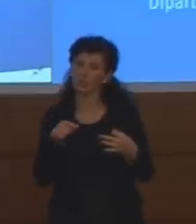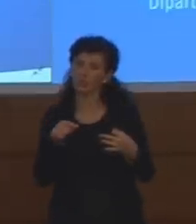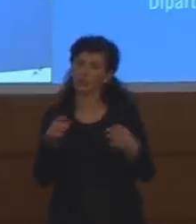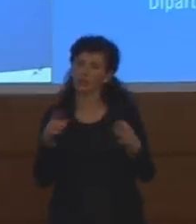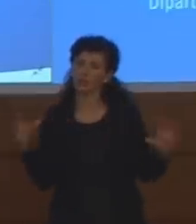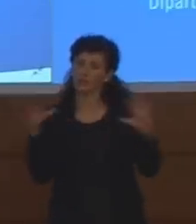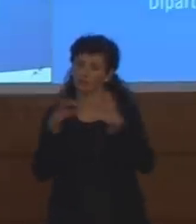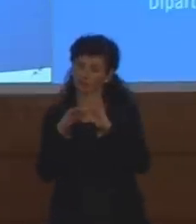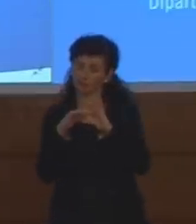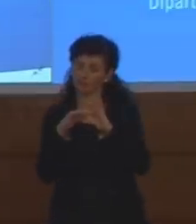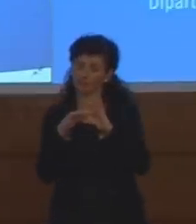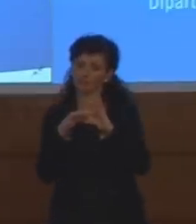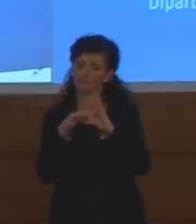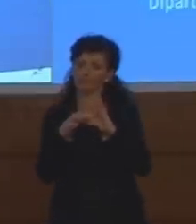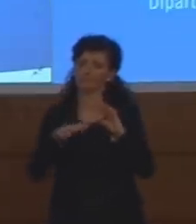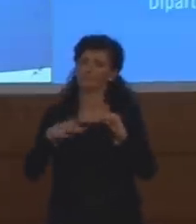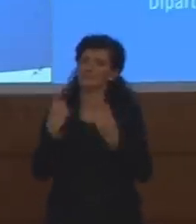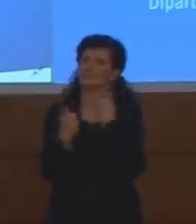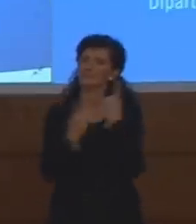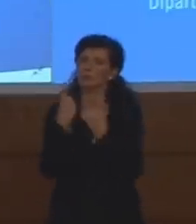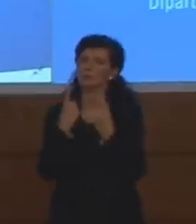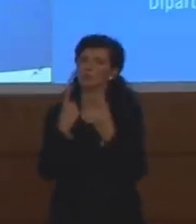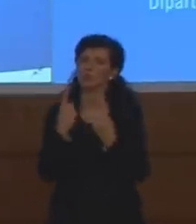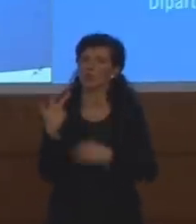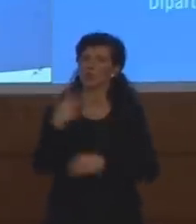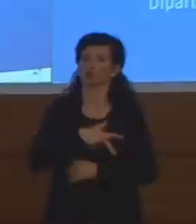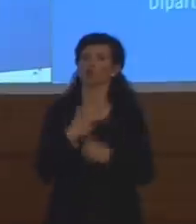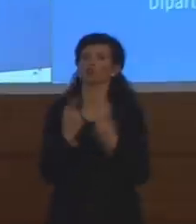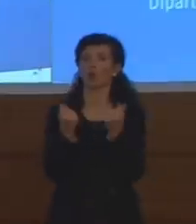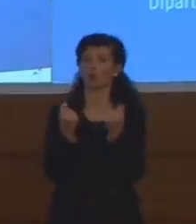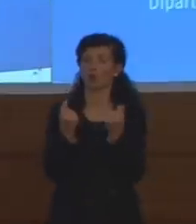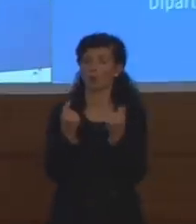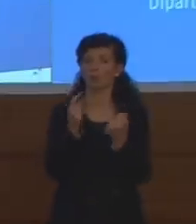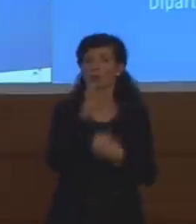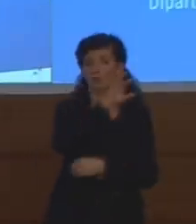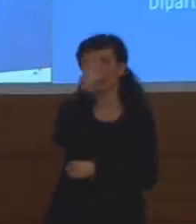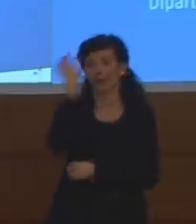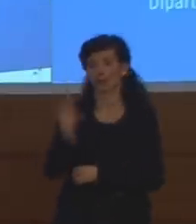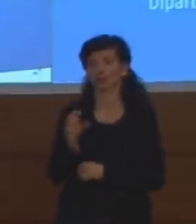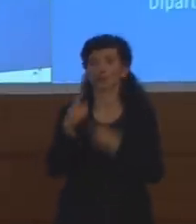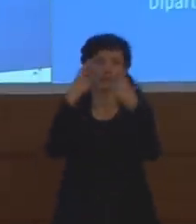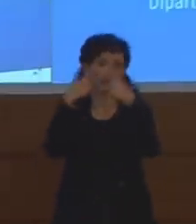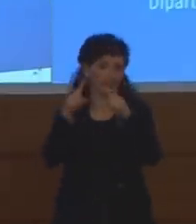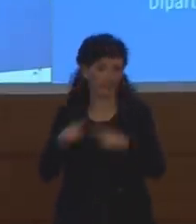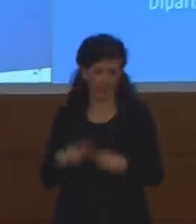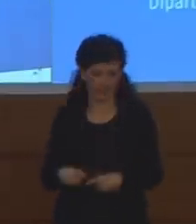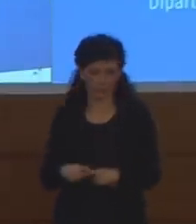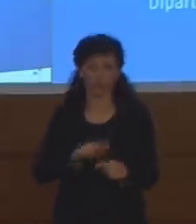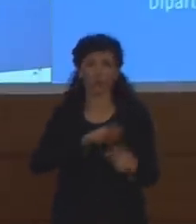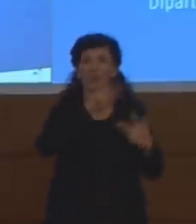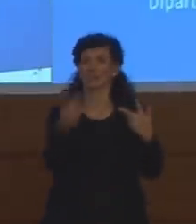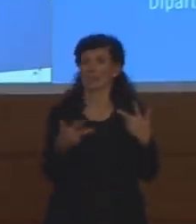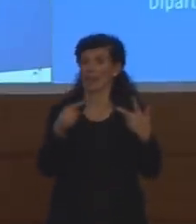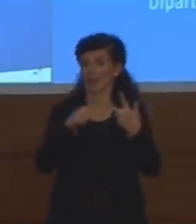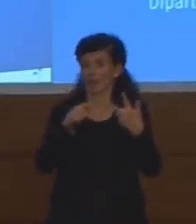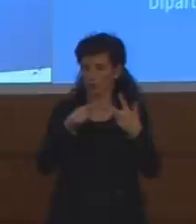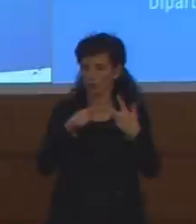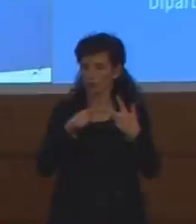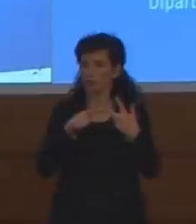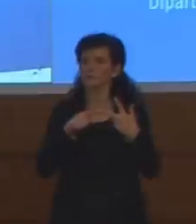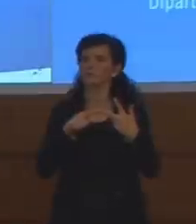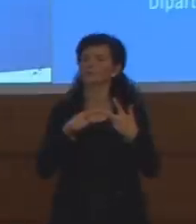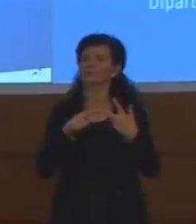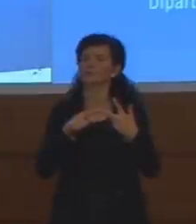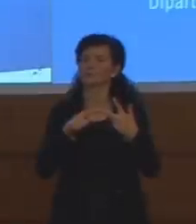tessuto socio-economico delle regioni che è molto diverso e la terza cosa è relativa alla necessità di